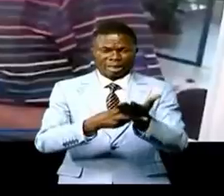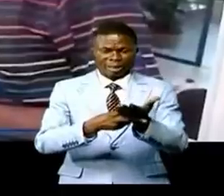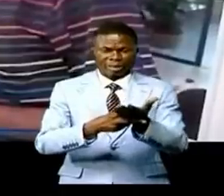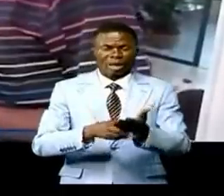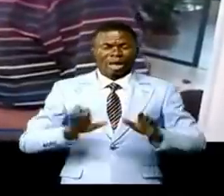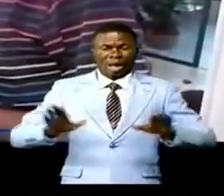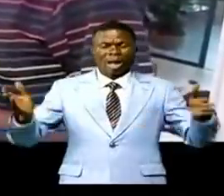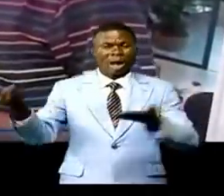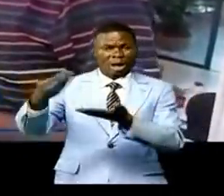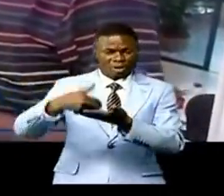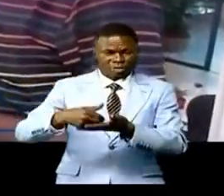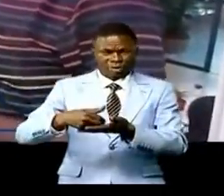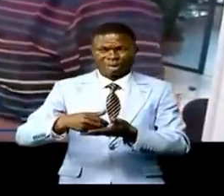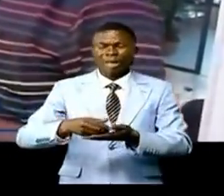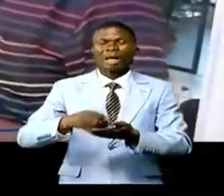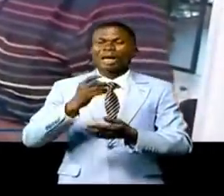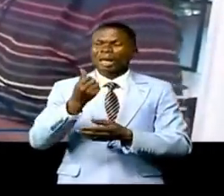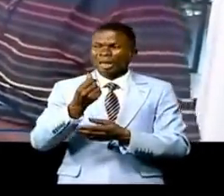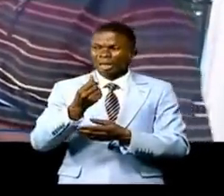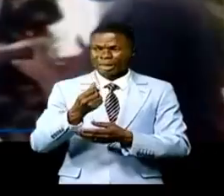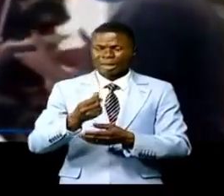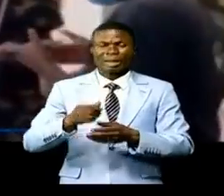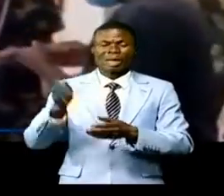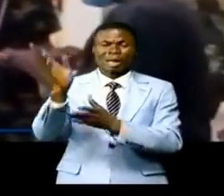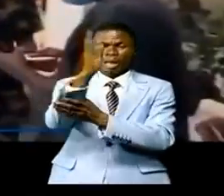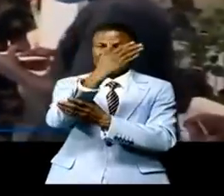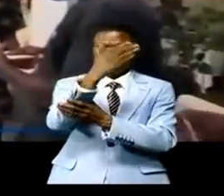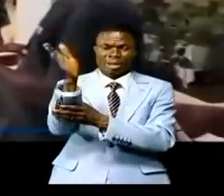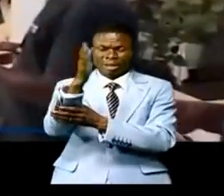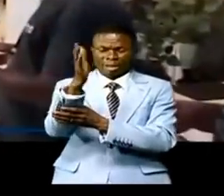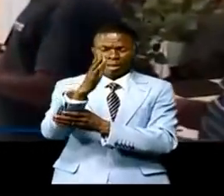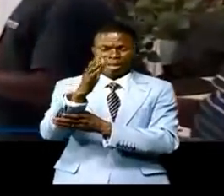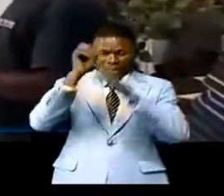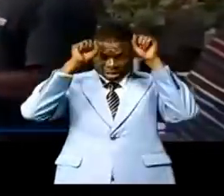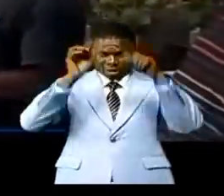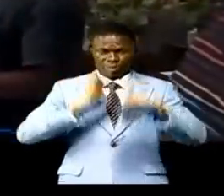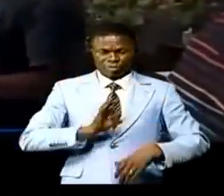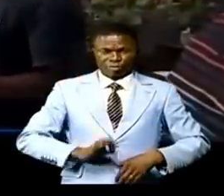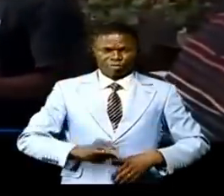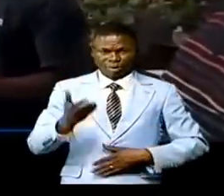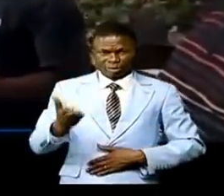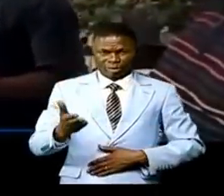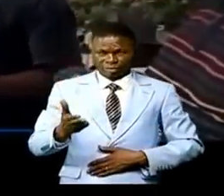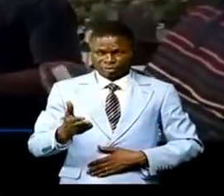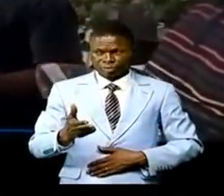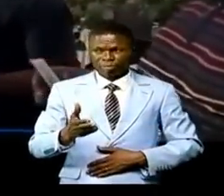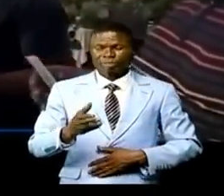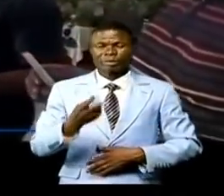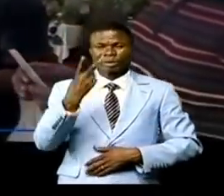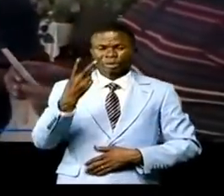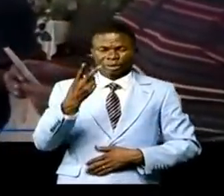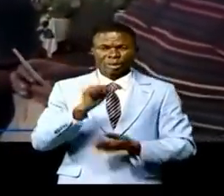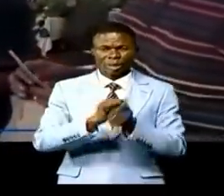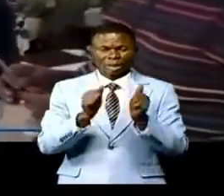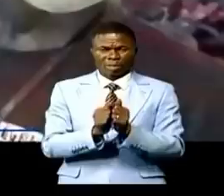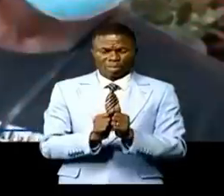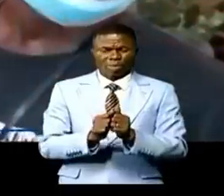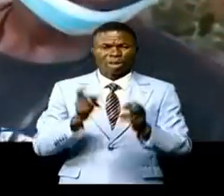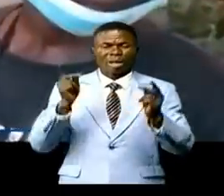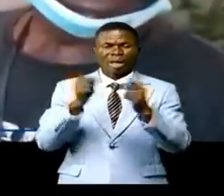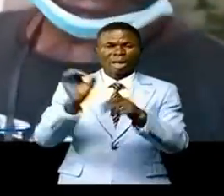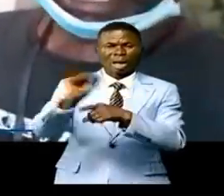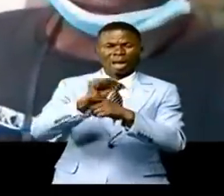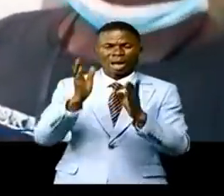et quelques paniers avec effugies du président de la République, Félix-Antoine Tchisekidi. De quoi contenter le coach de l'équipe ?